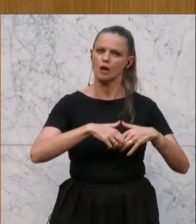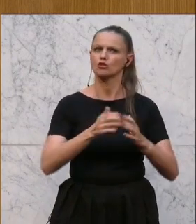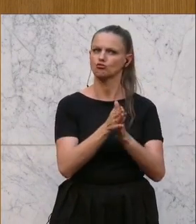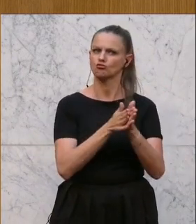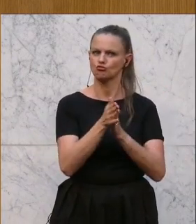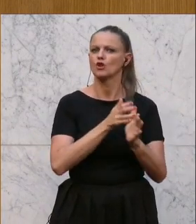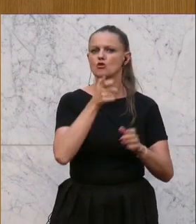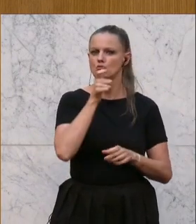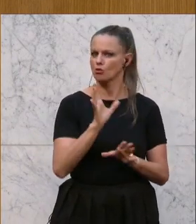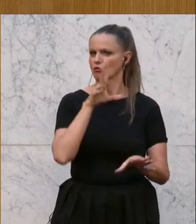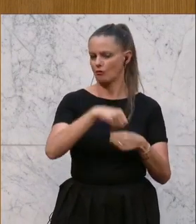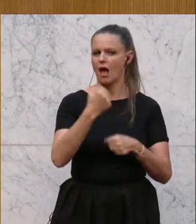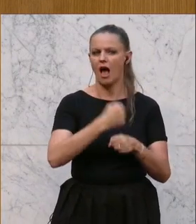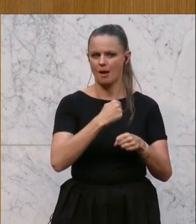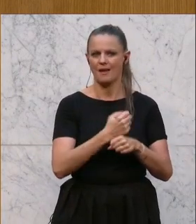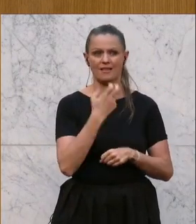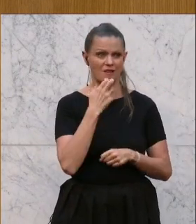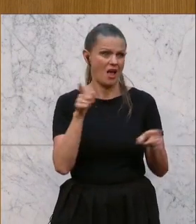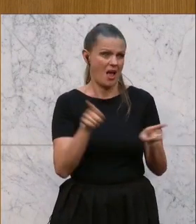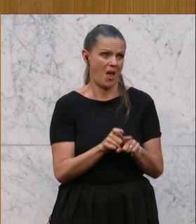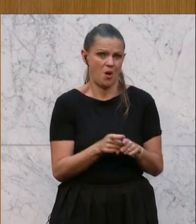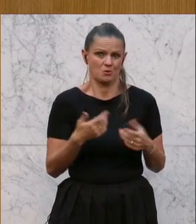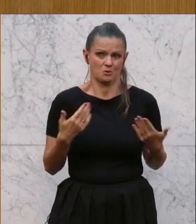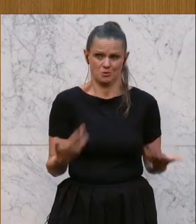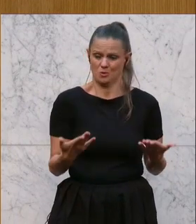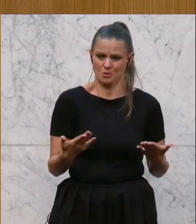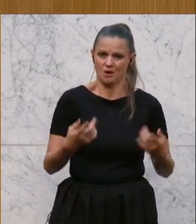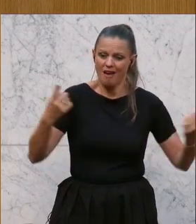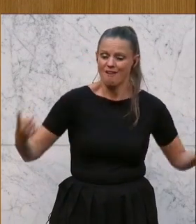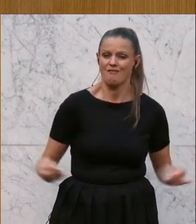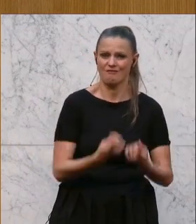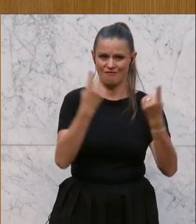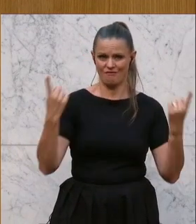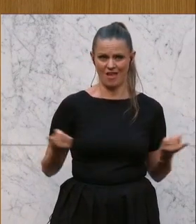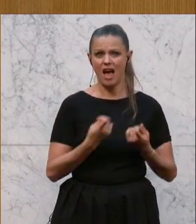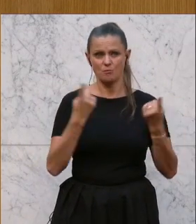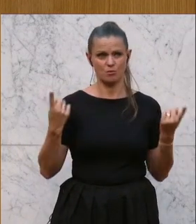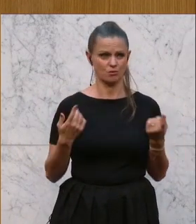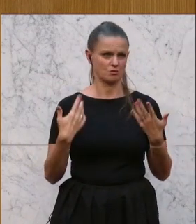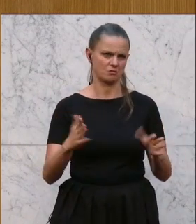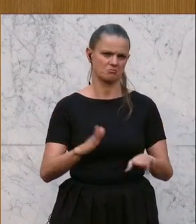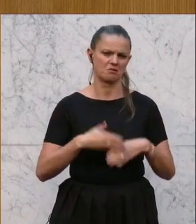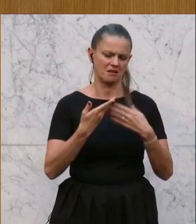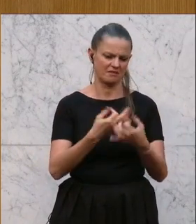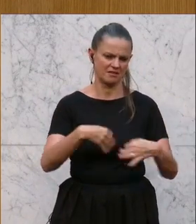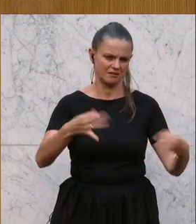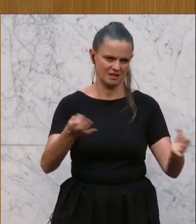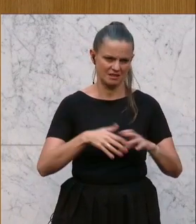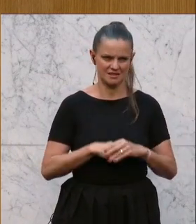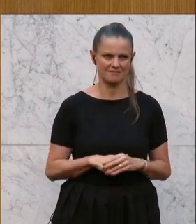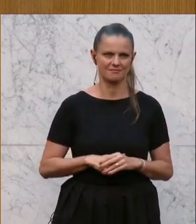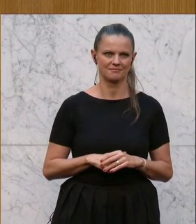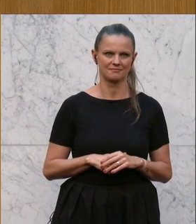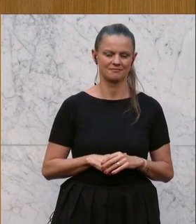dieses Berufsfeld. Auch das gehört dazu. Und eine Werbekampagne wird dieses Problem ganz, ganz bestimmt nicht